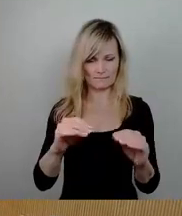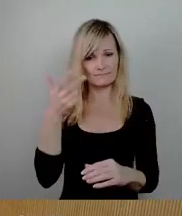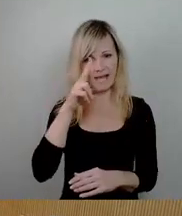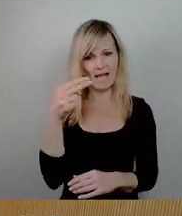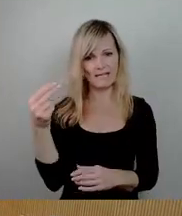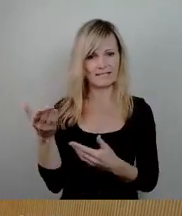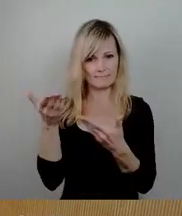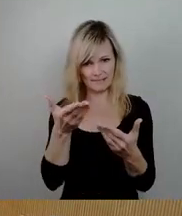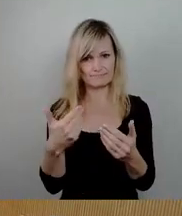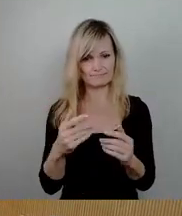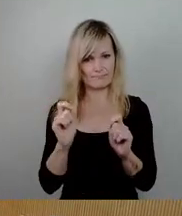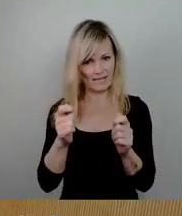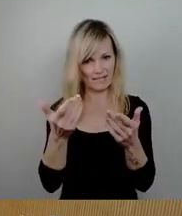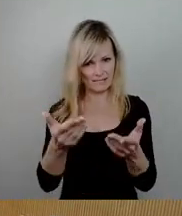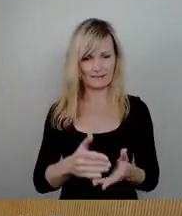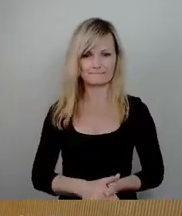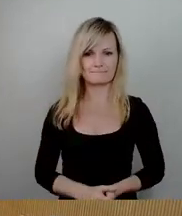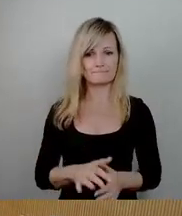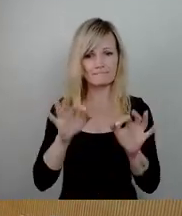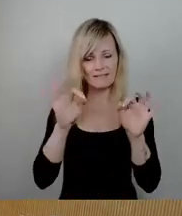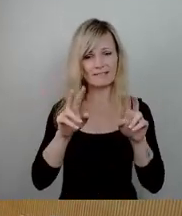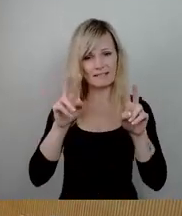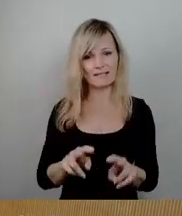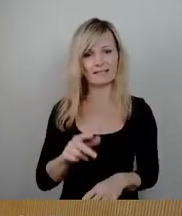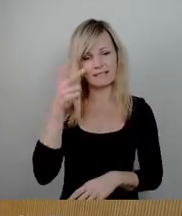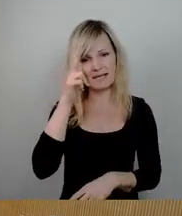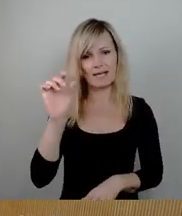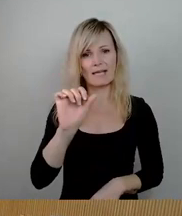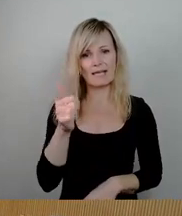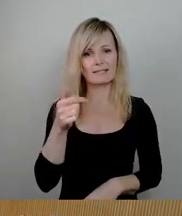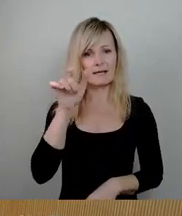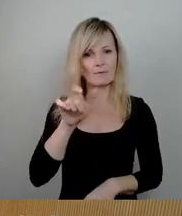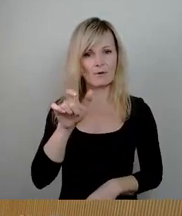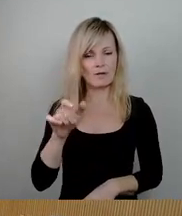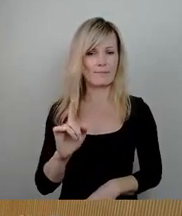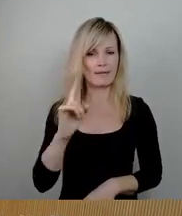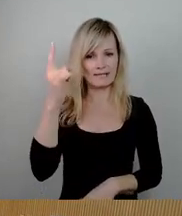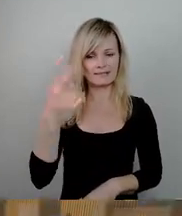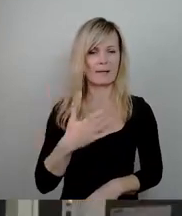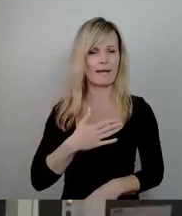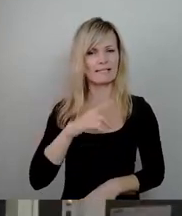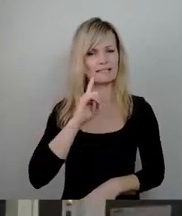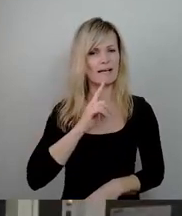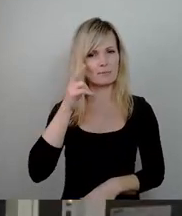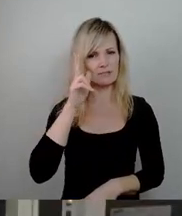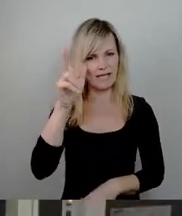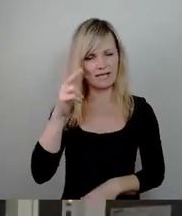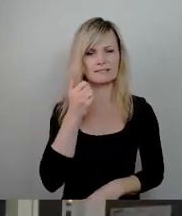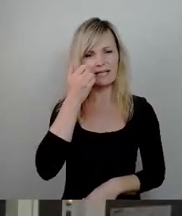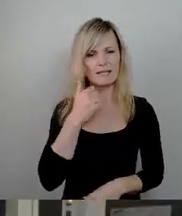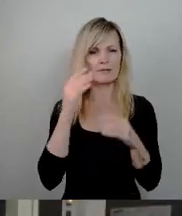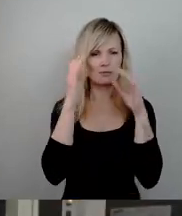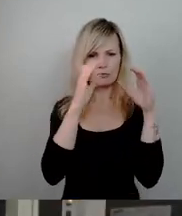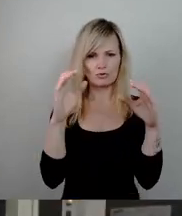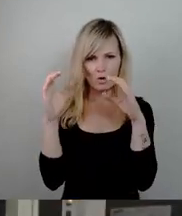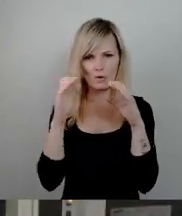Sehr geehrter Herr erster Bürgermeister, meine Damen und Herren, liebe Zuschauerinnen im Stream, der Antrag ist schon